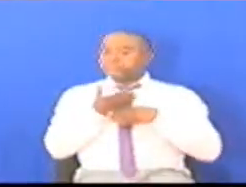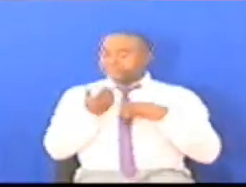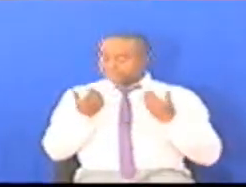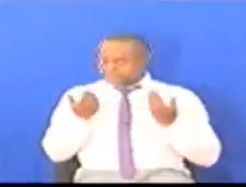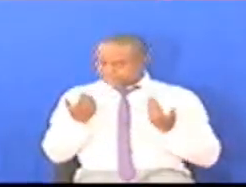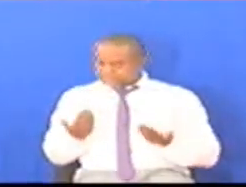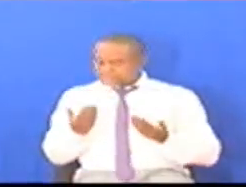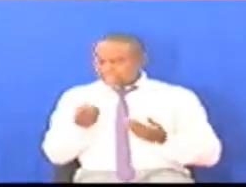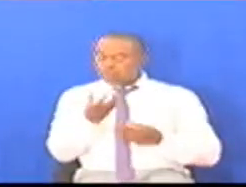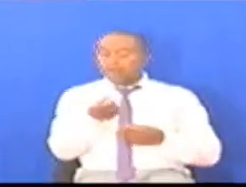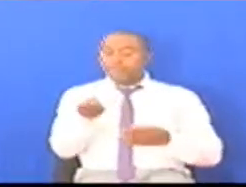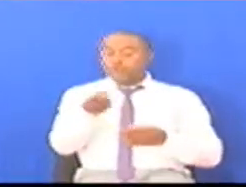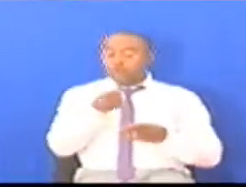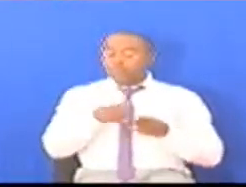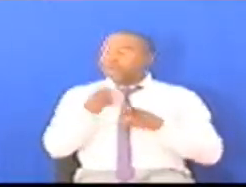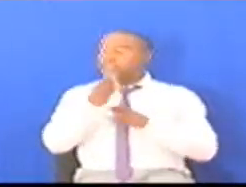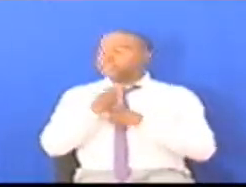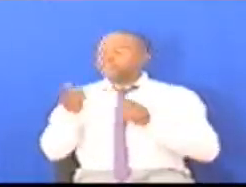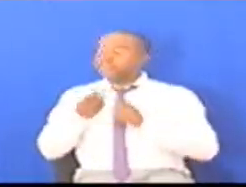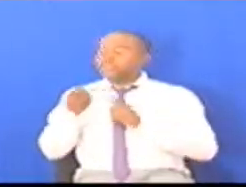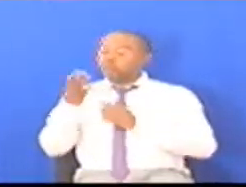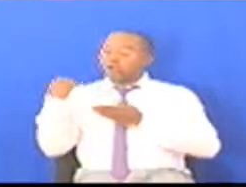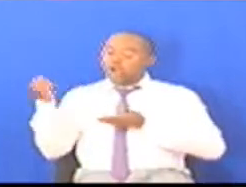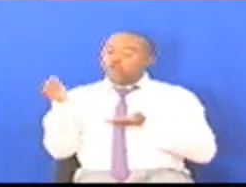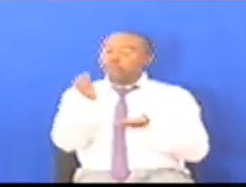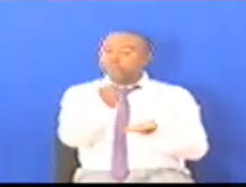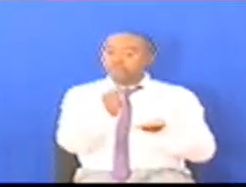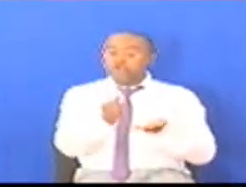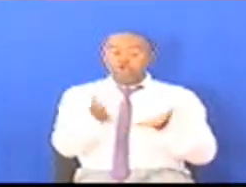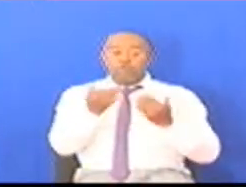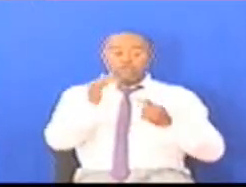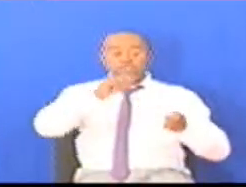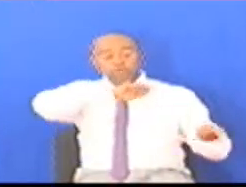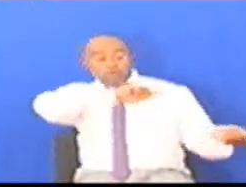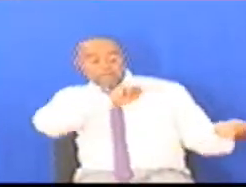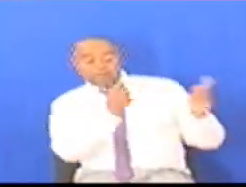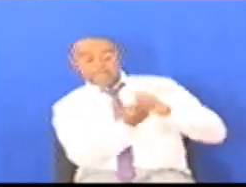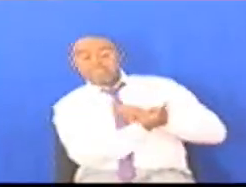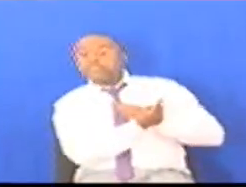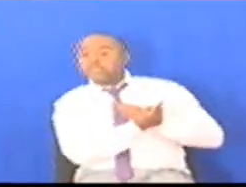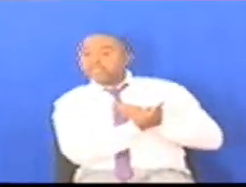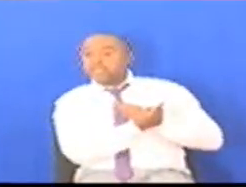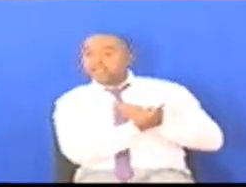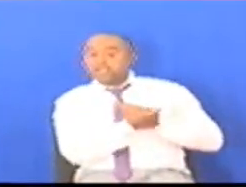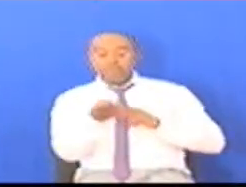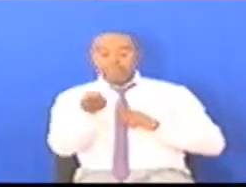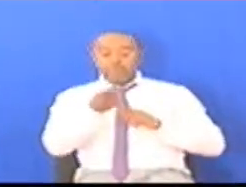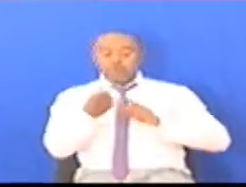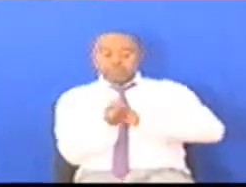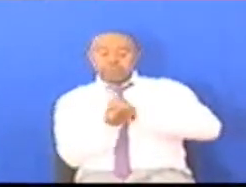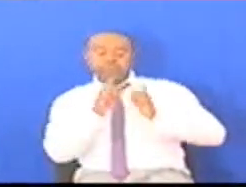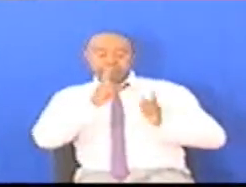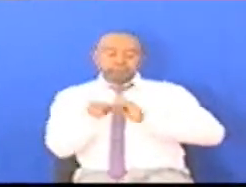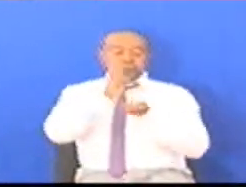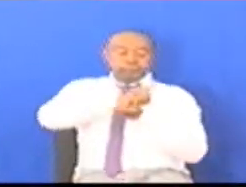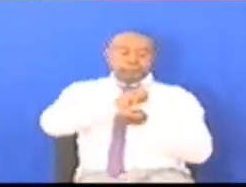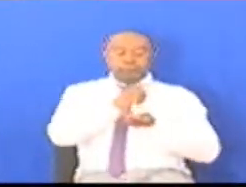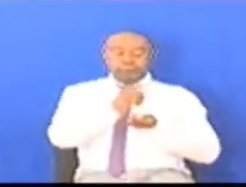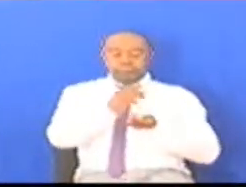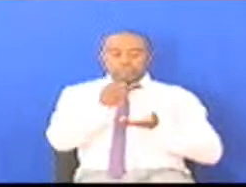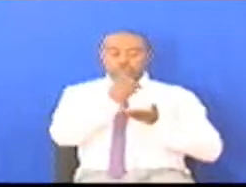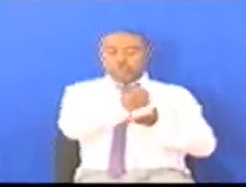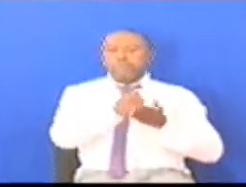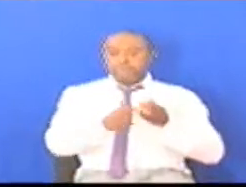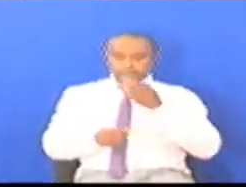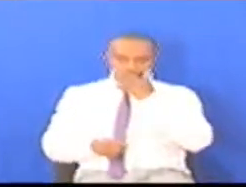Mashirika Yale Yanatoa Grants Wenawezo Kupadilisha Loan Ikawa Grant Muda Waote Kwamba Tulitoa Feza Hizi Kama